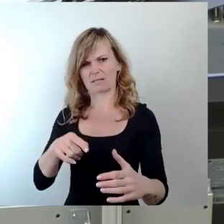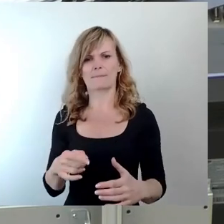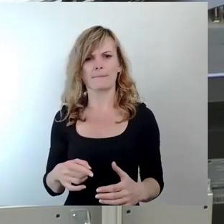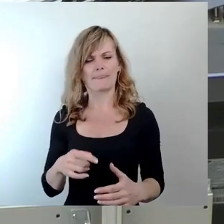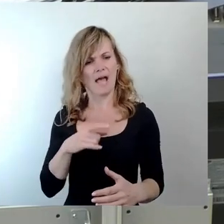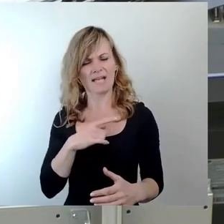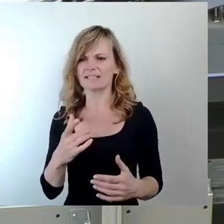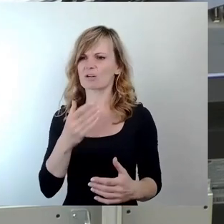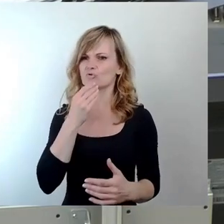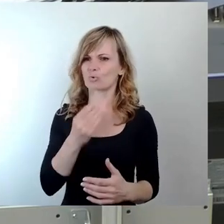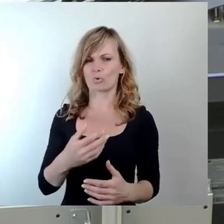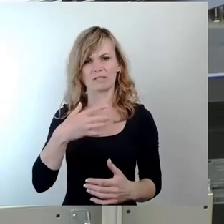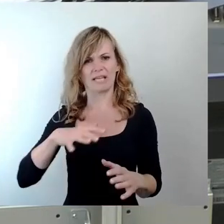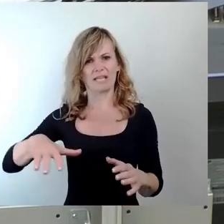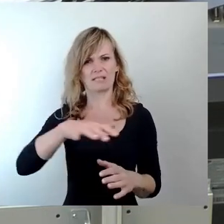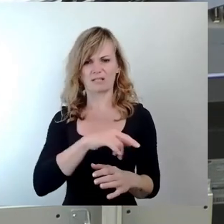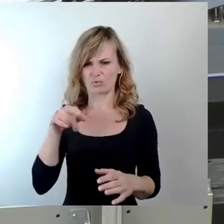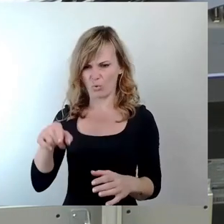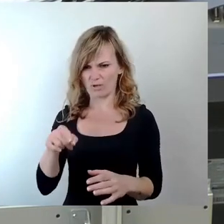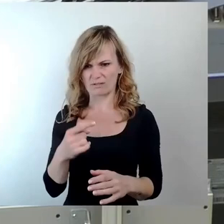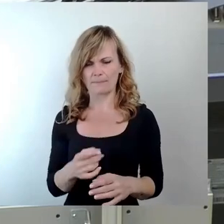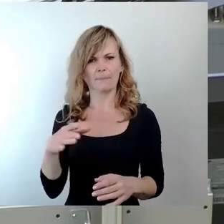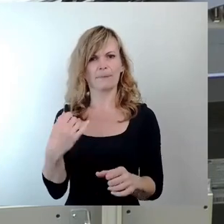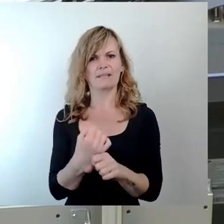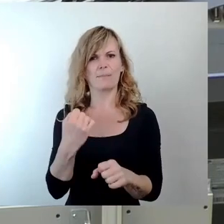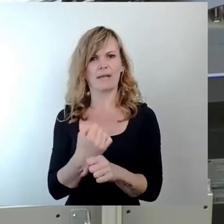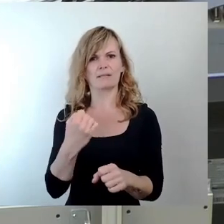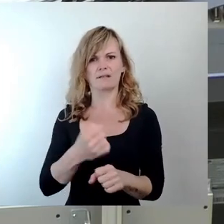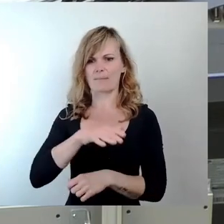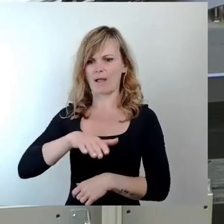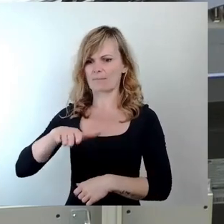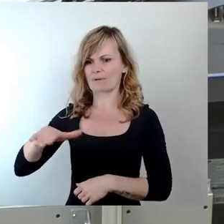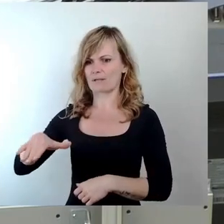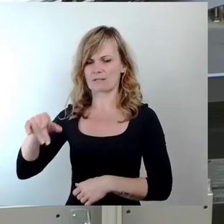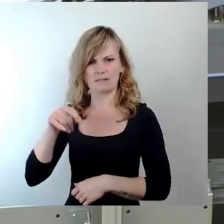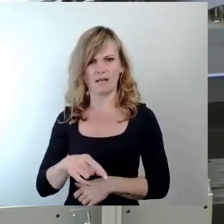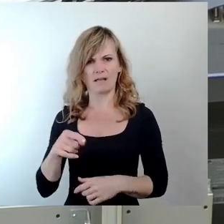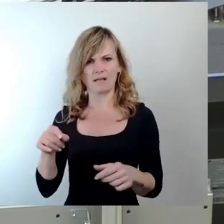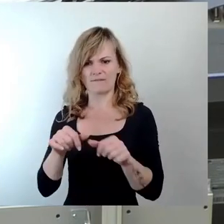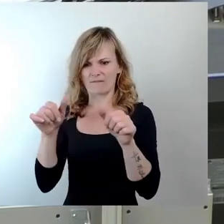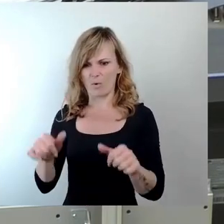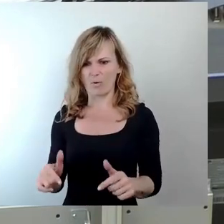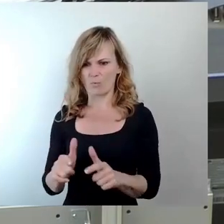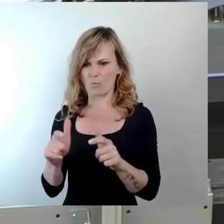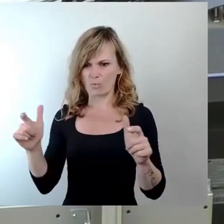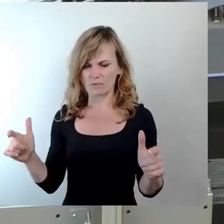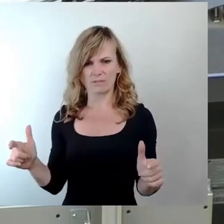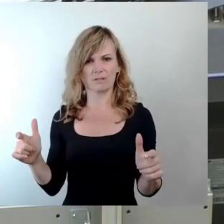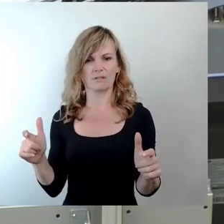wie kann es sein, dass dort dann Mitarbeiterparkplätze sind und zwar in einer Art und Weise, in einer Größe, die